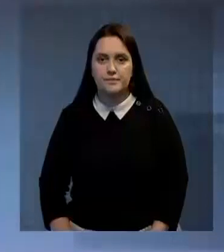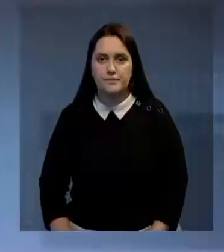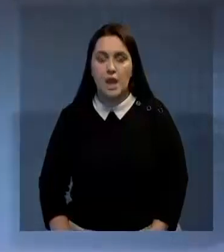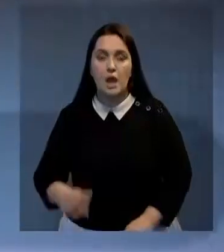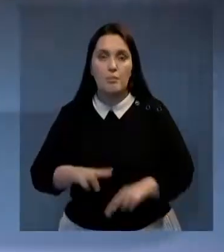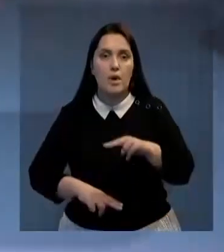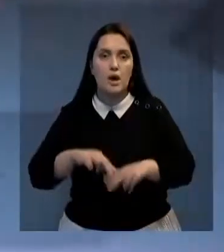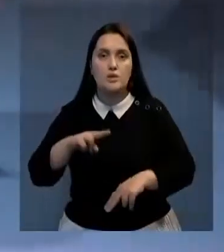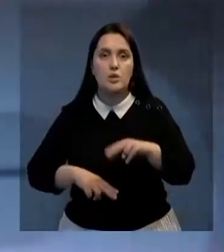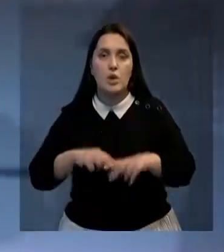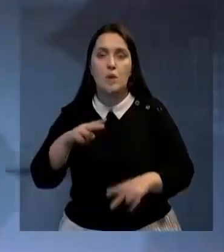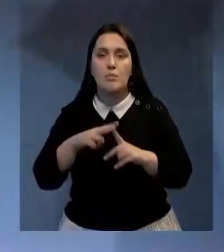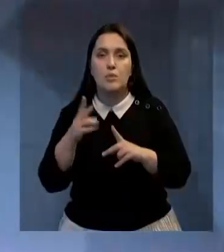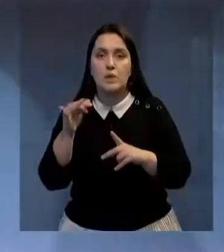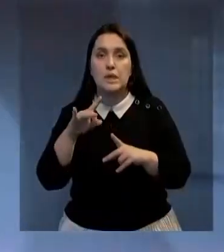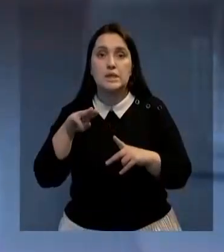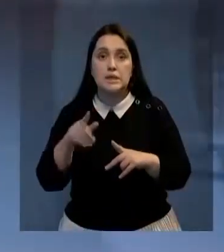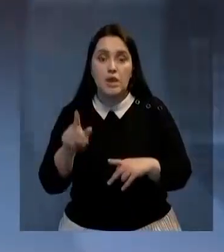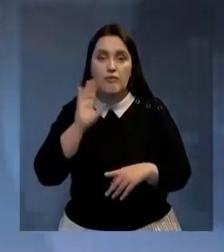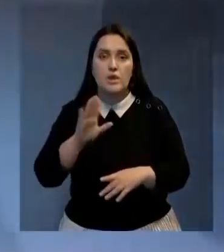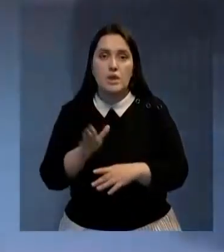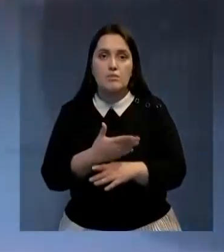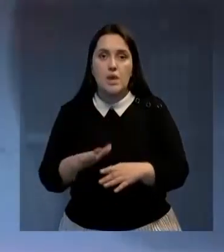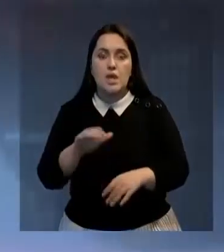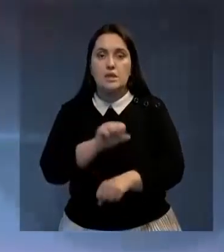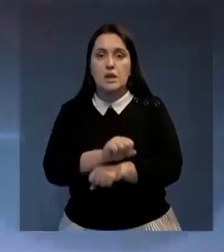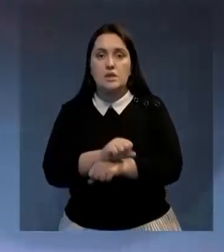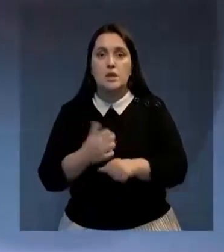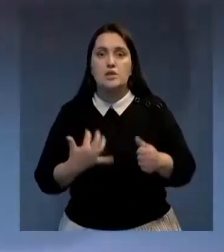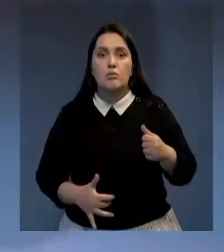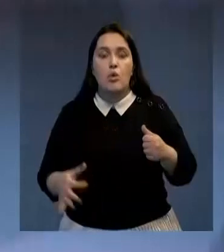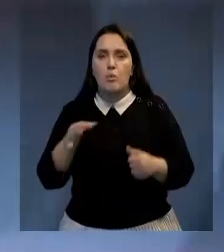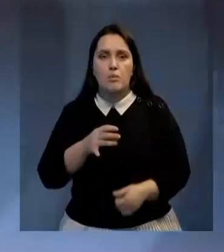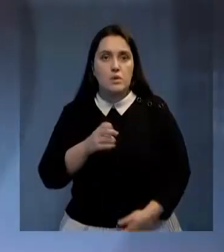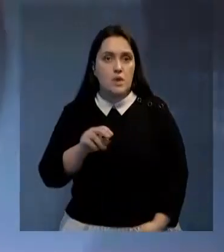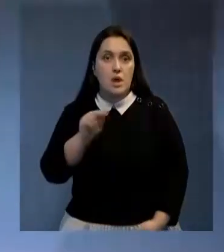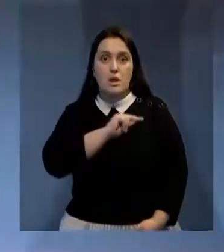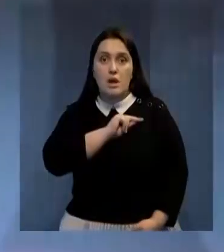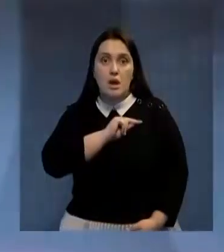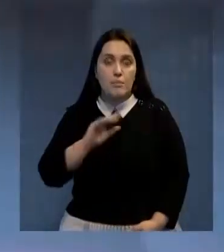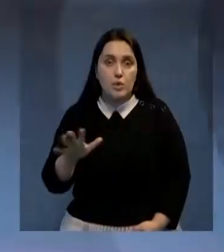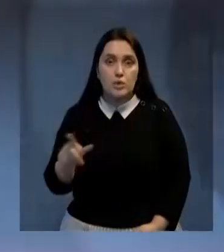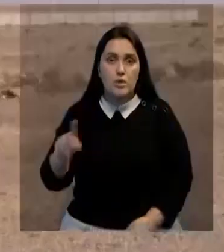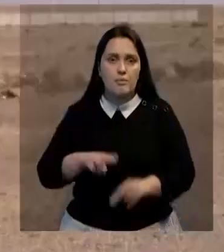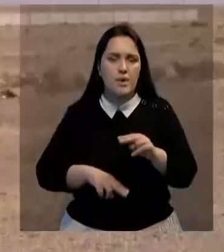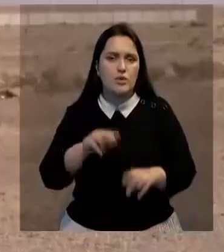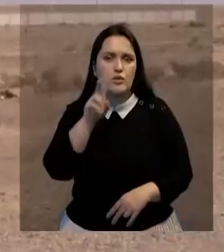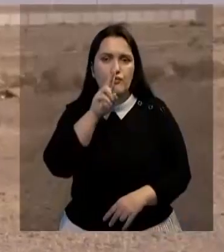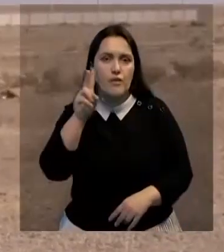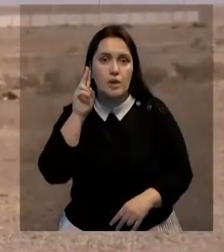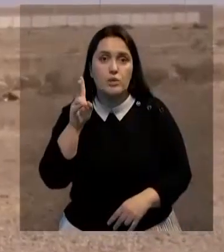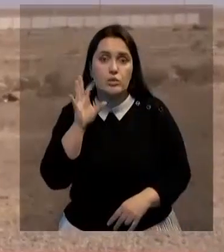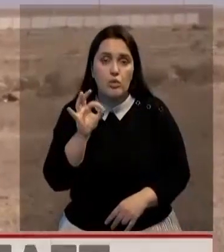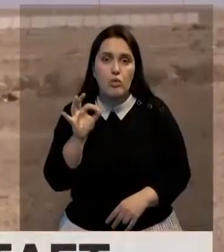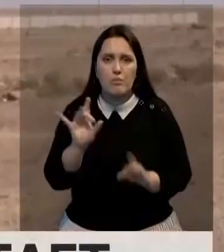Построенная за полмиллиарда тенге водораспределительная станция в Жамбылской области не работает. Объект построили два года назад,